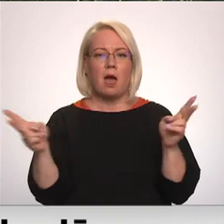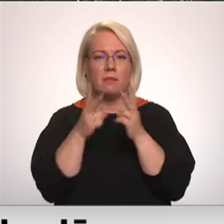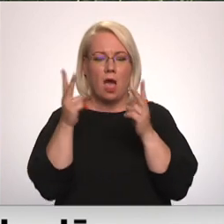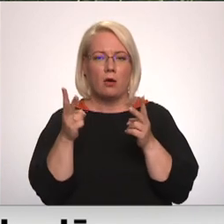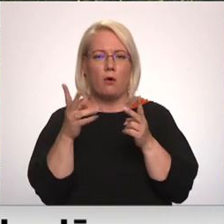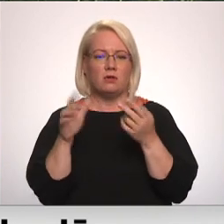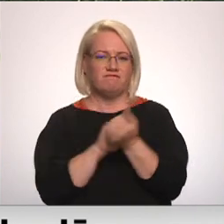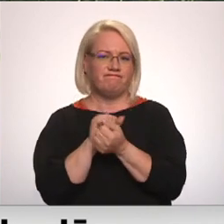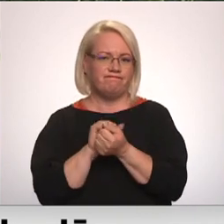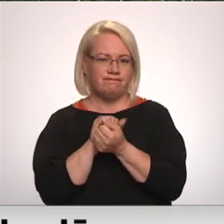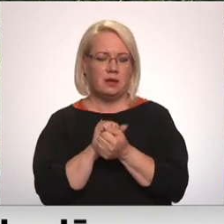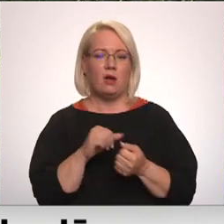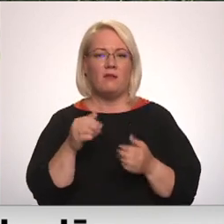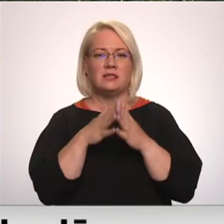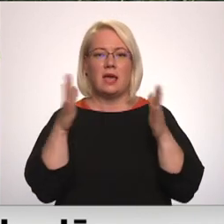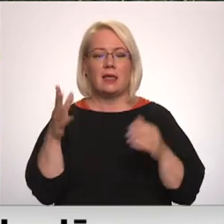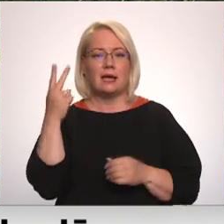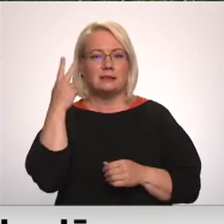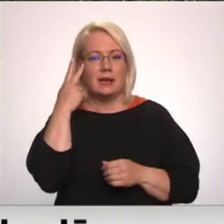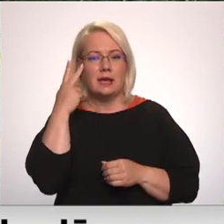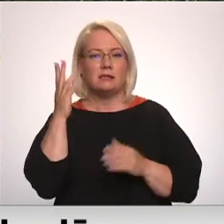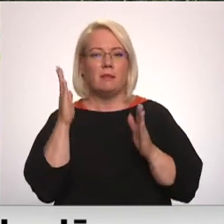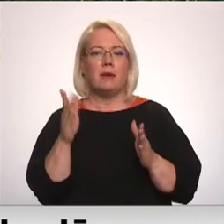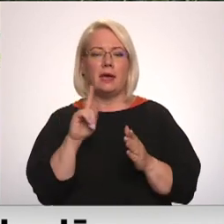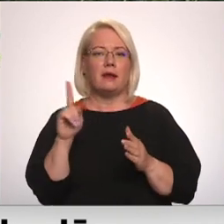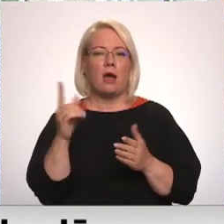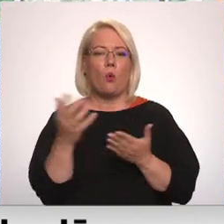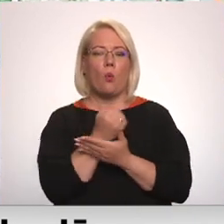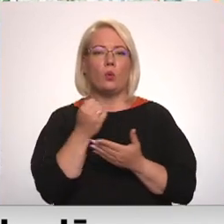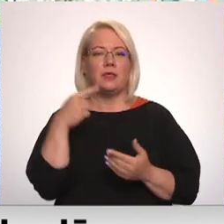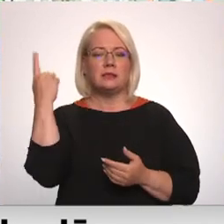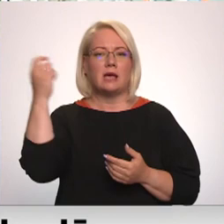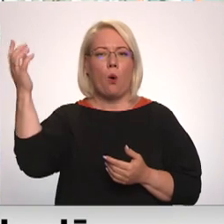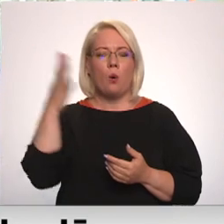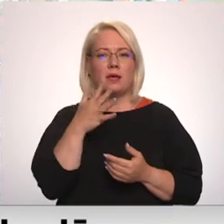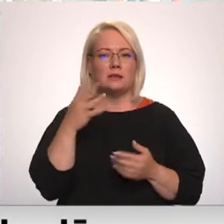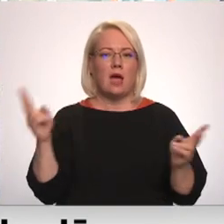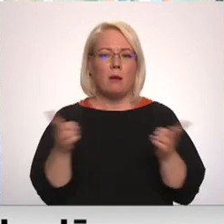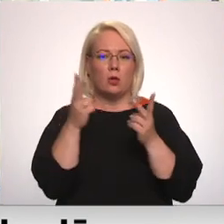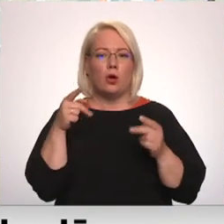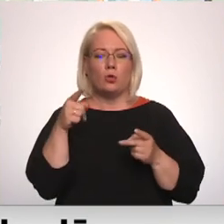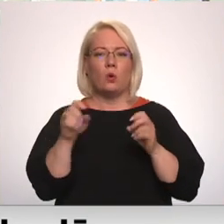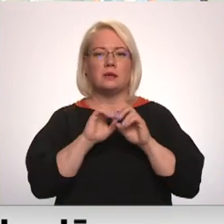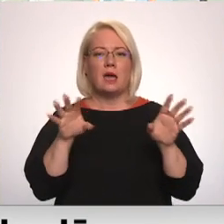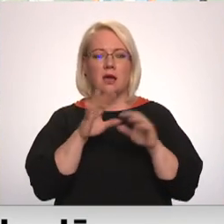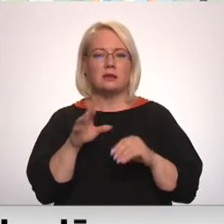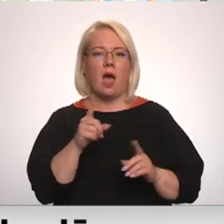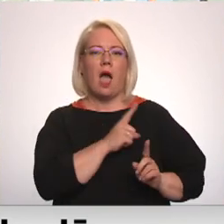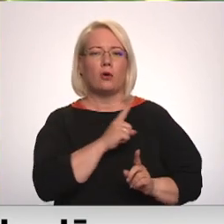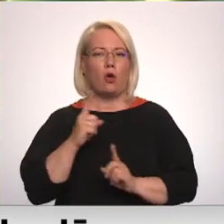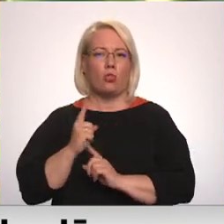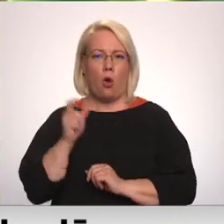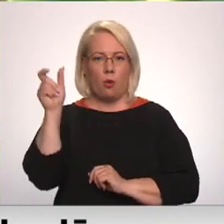Par lielāku risku šajā laikā augiem gūt saules apdegumus vairāk zina stāstīt uzņēmuma Latgales dārzeņu logistika agronoms Juris